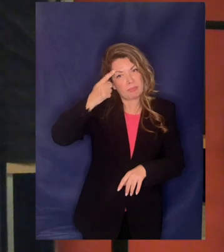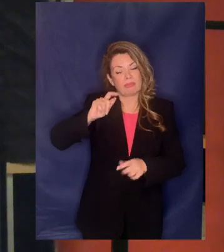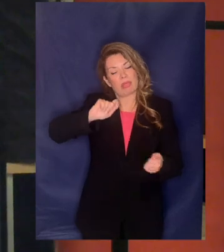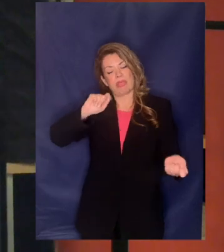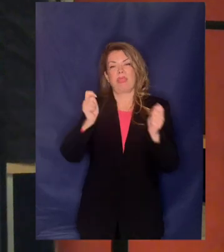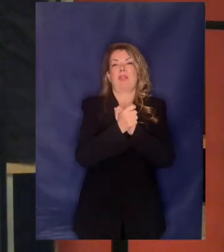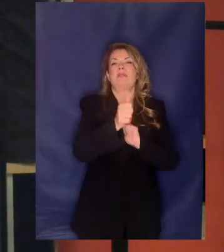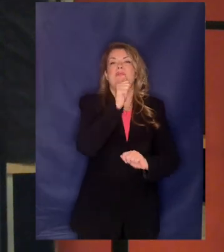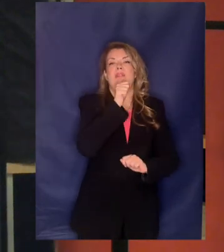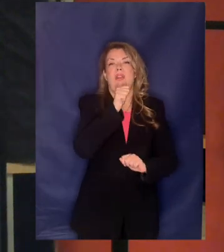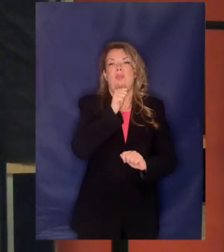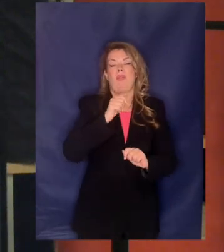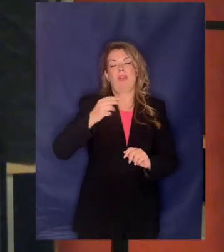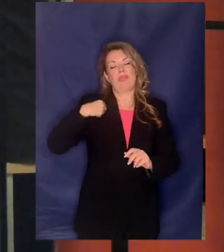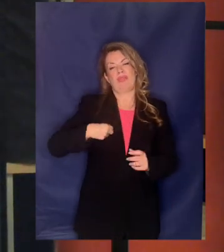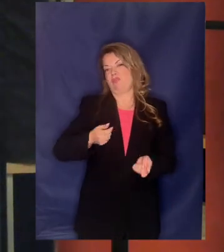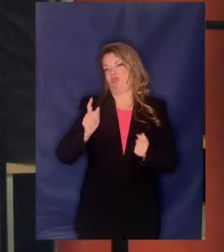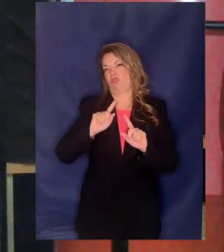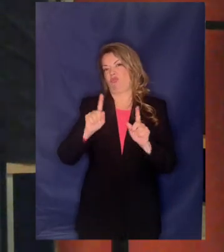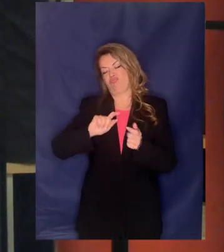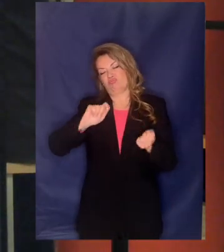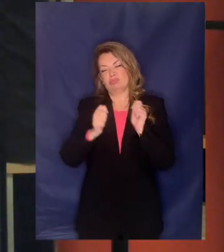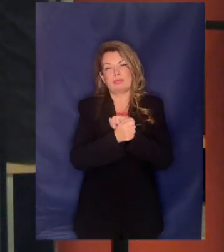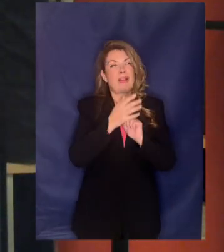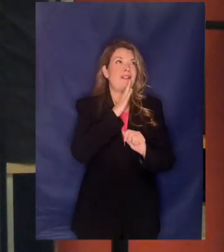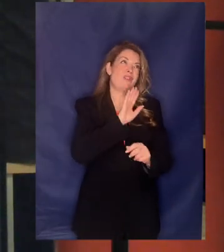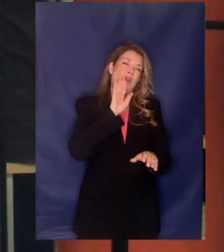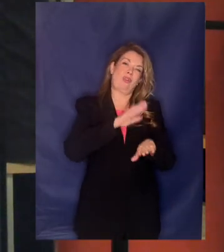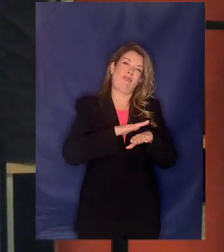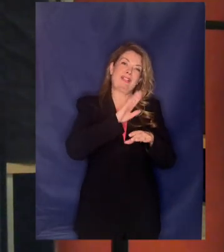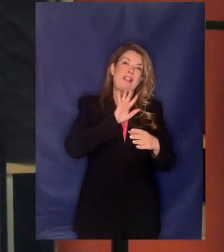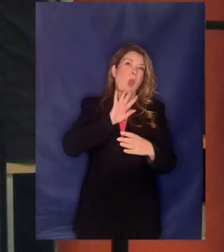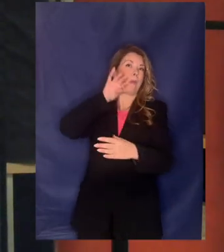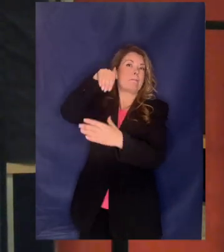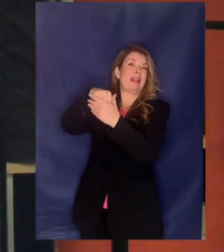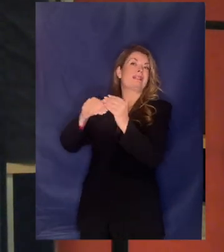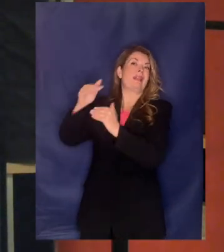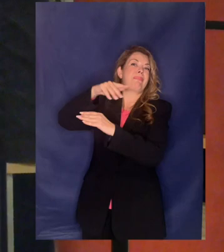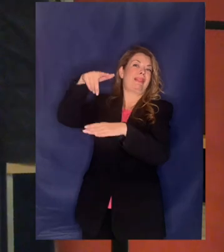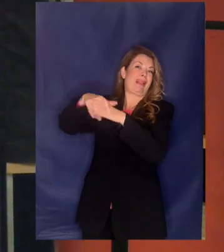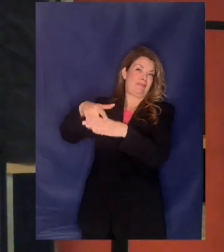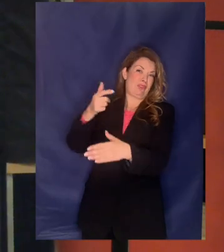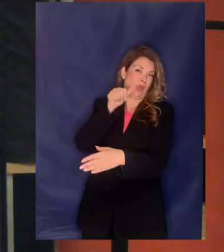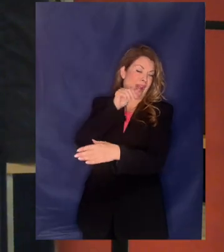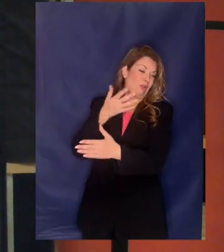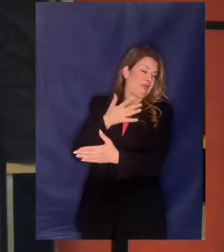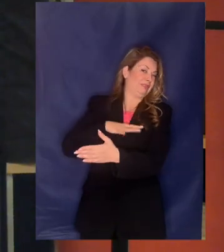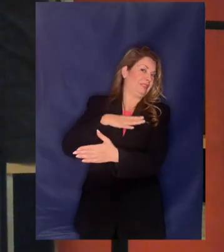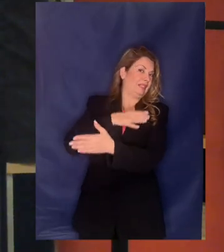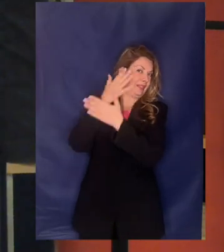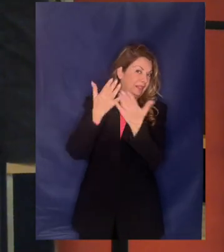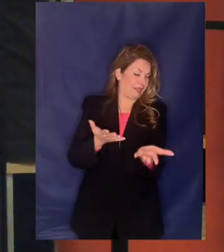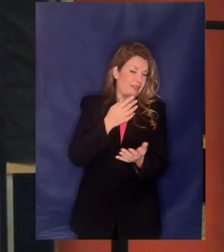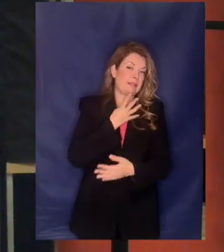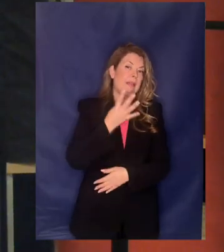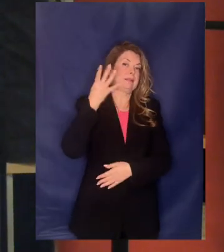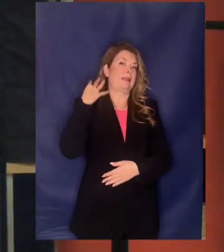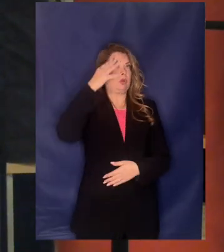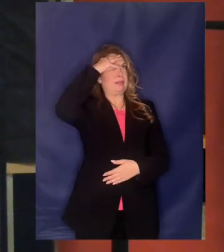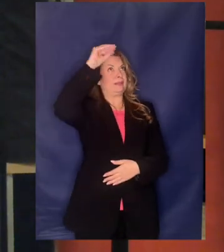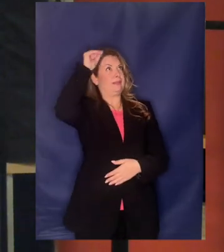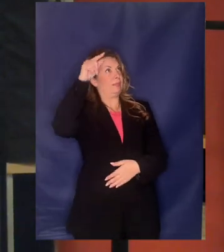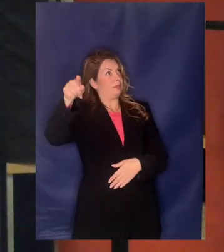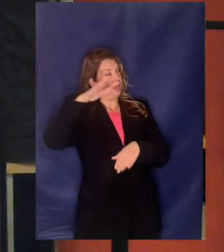ιδιωτικοποίηση του νερού μέσω του υπορταμείου μας είπε ότι είναι η κυβέρνηση του ΣΥΡΙΖΑ πριν τέσσερα χρόνια που εκχώρησε